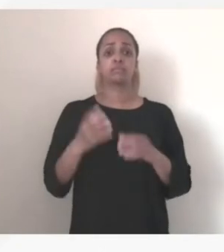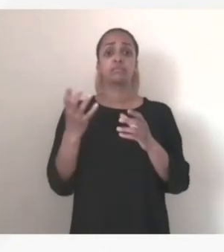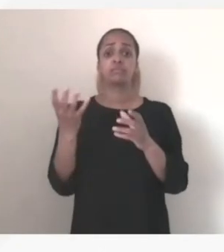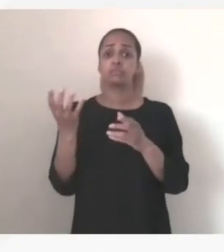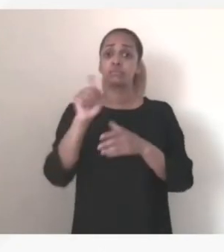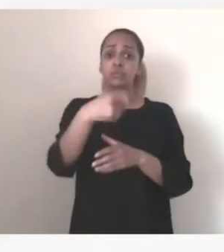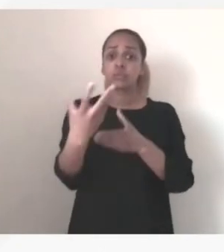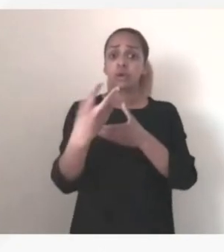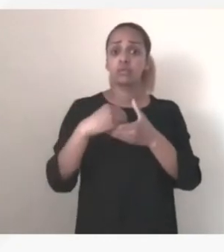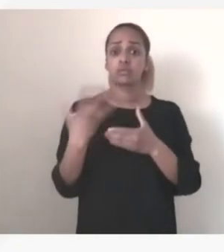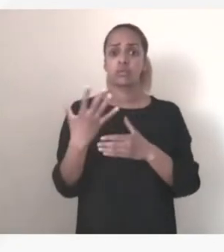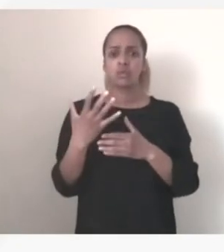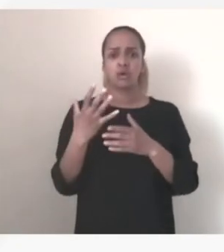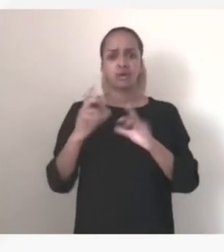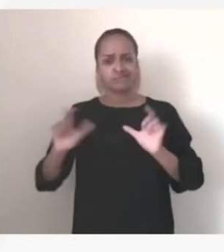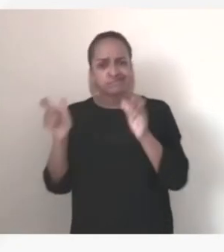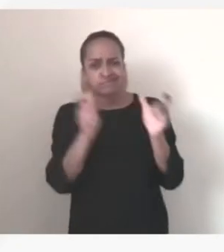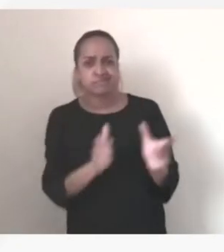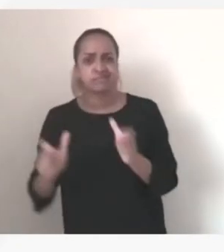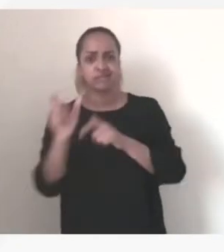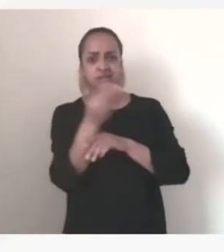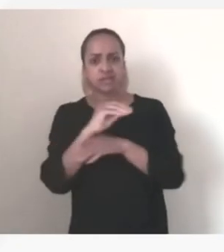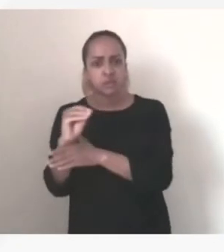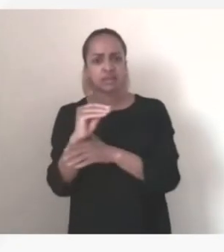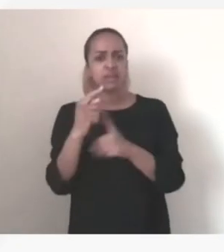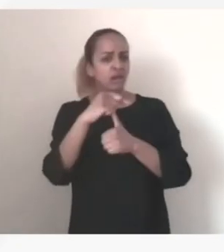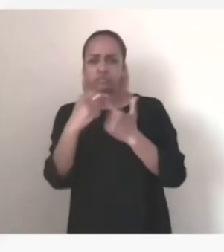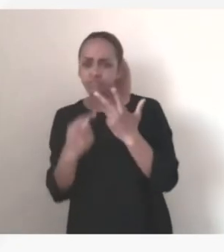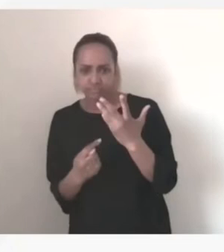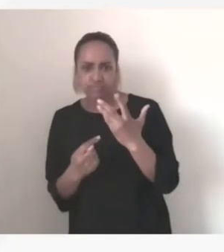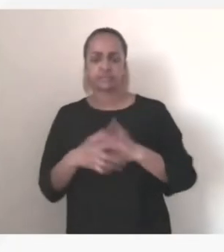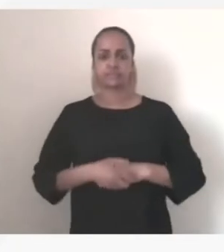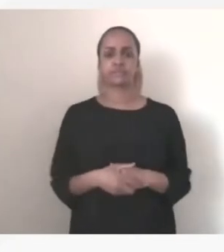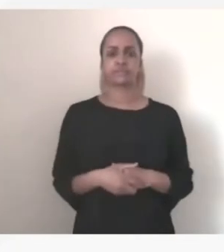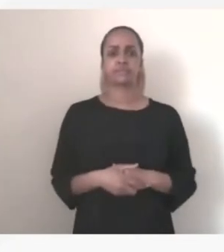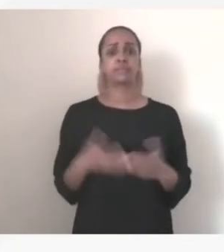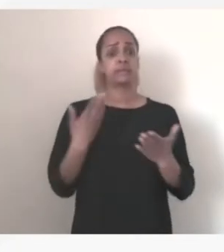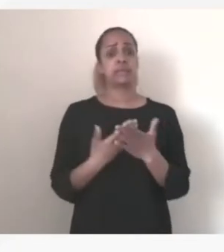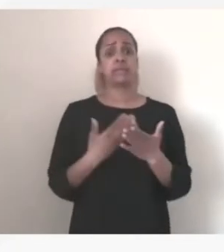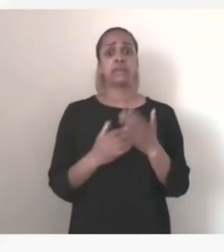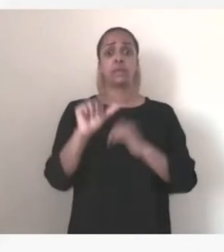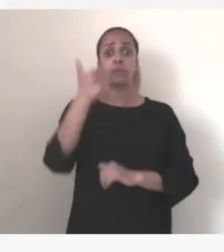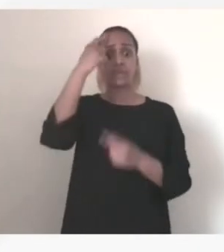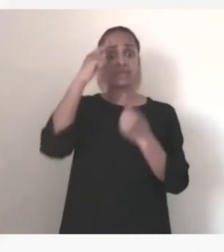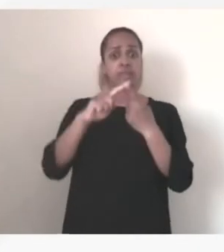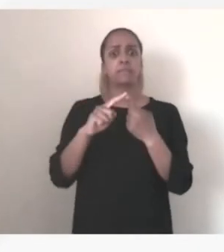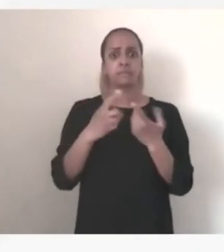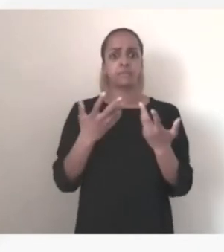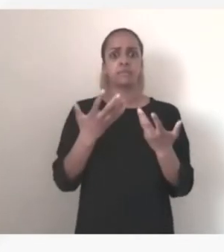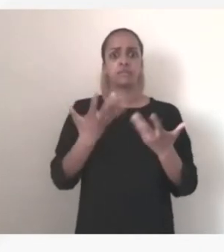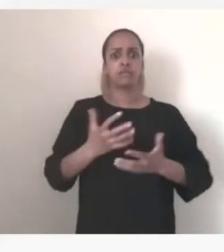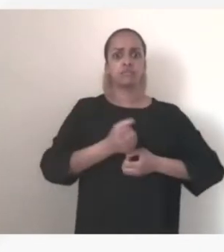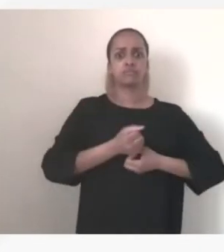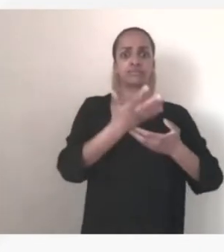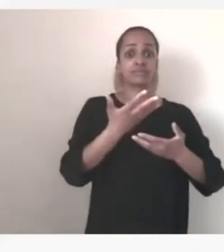aspects de cryptologie quantique, etc. Donc ça c'était vraiment le premier sujet dont nous avons discuté abondamment,